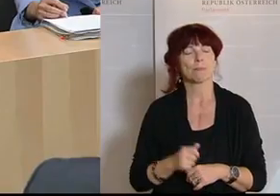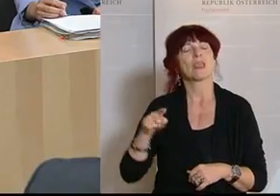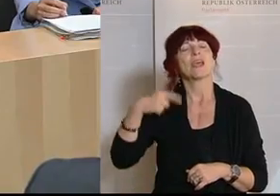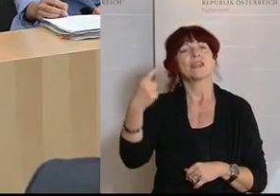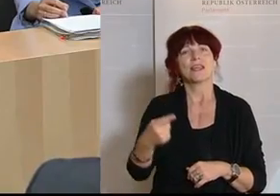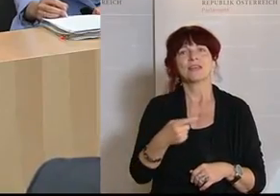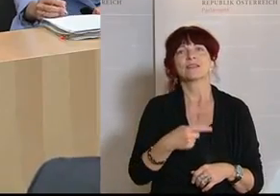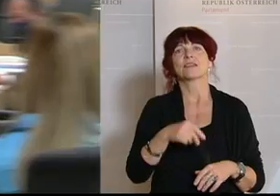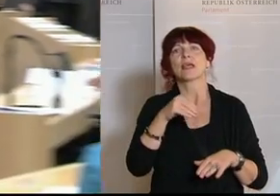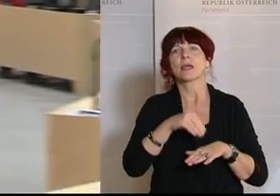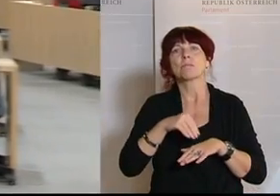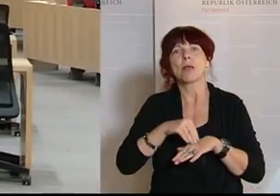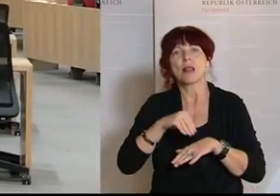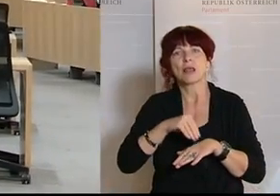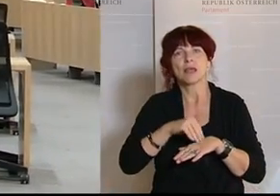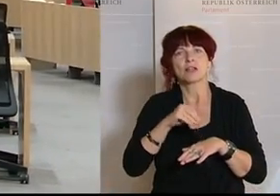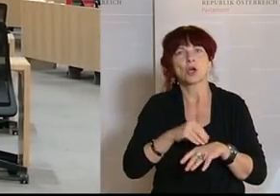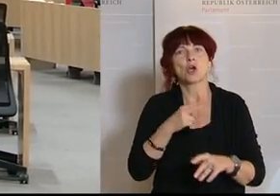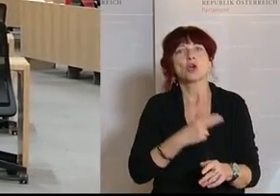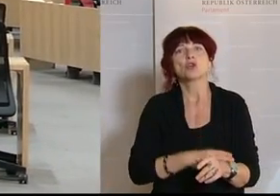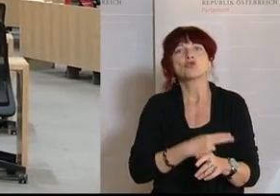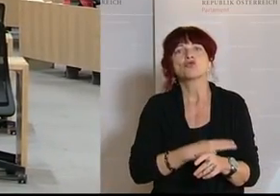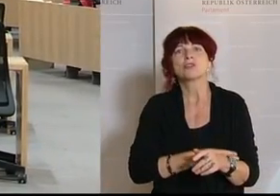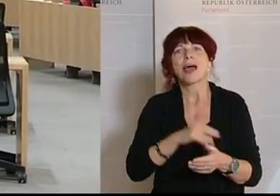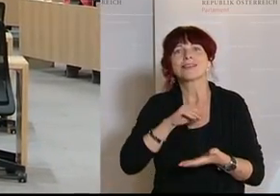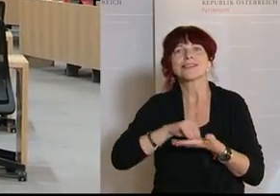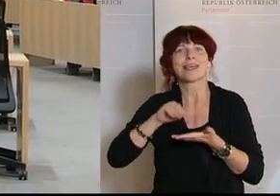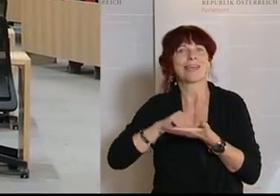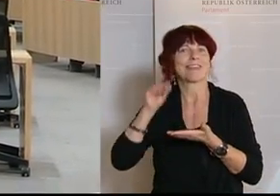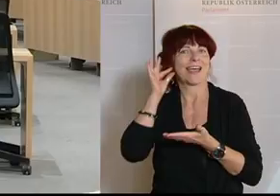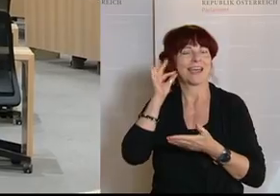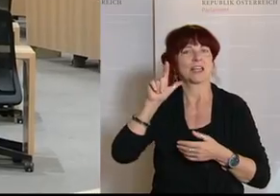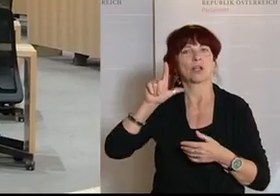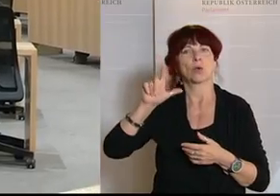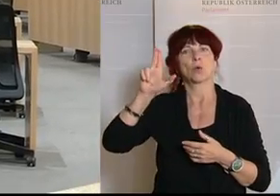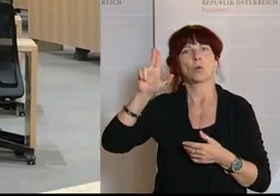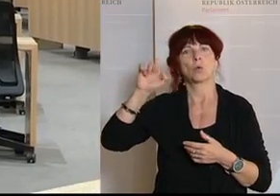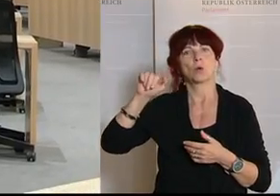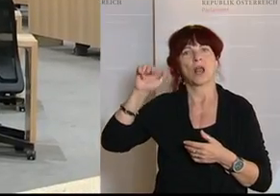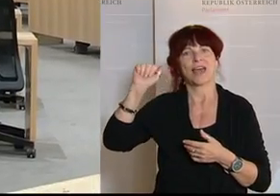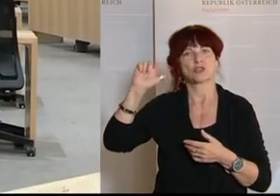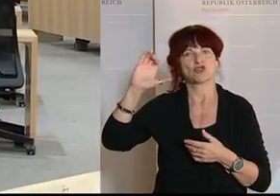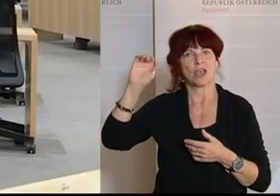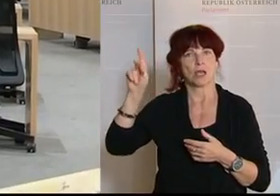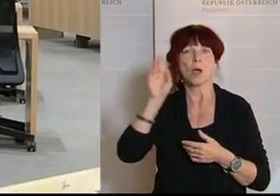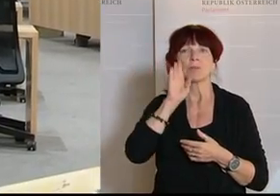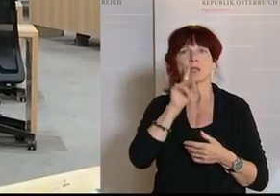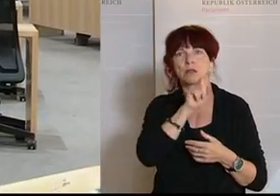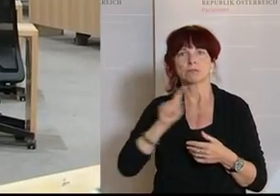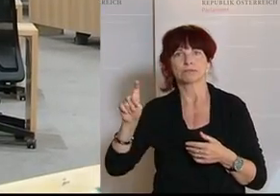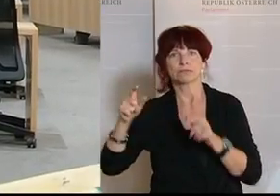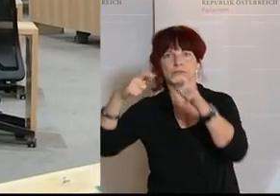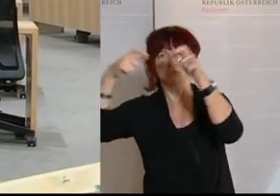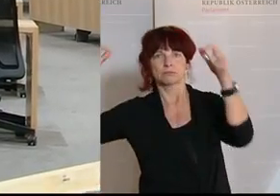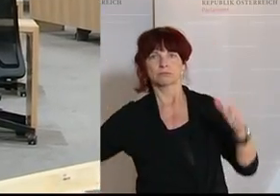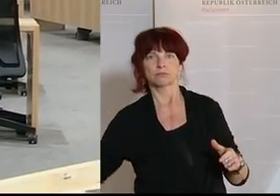Nach Dagmar Belakovic von der FPÖ ist die Kulturstaatssekretärin Ulrike Lunacek von den Grünen am Wort.